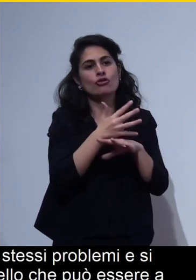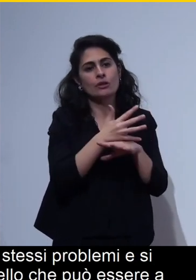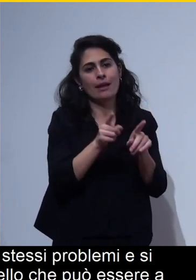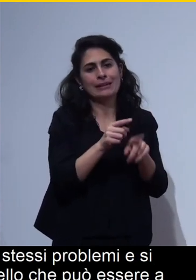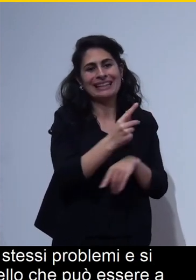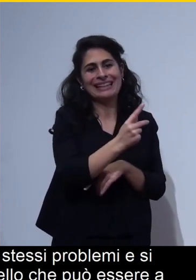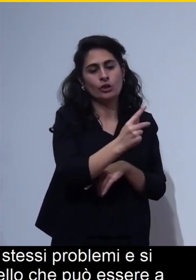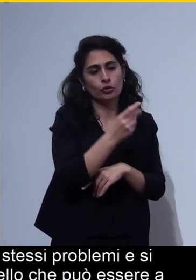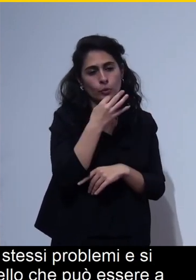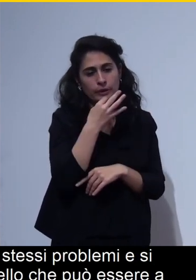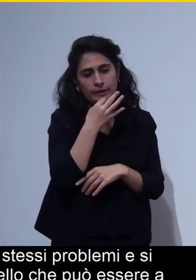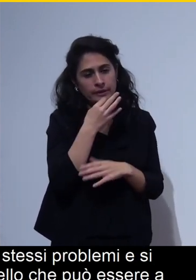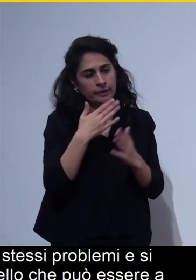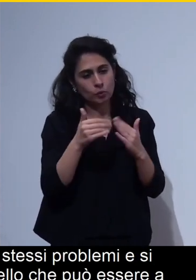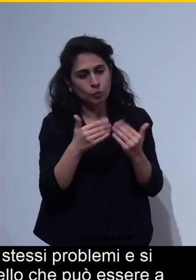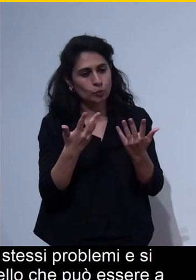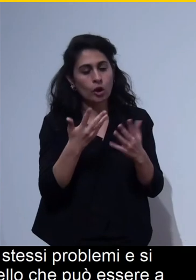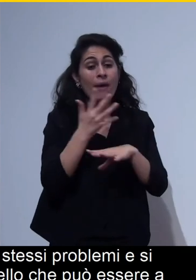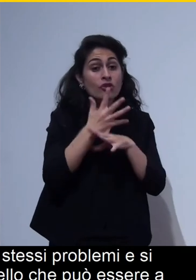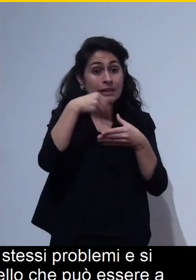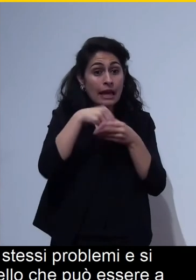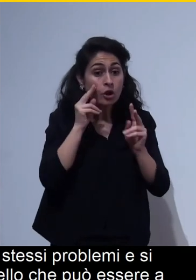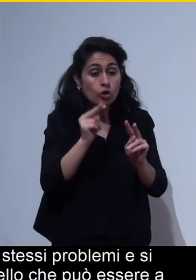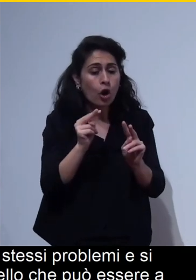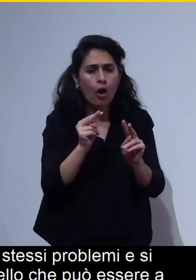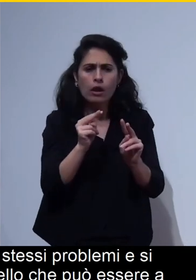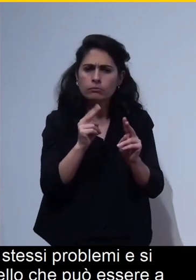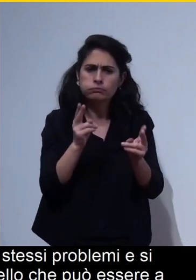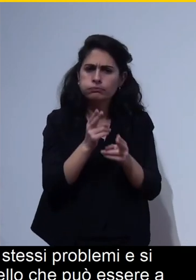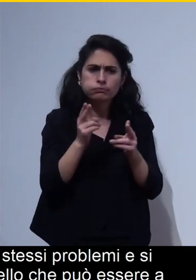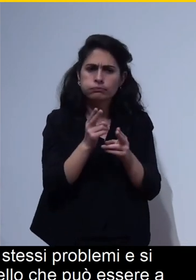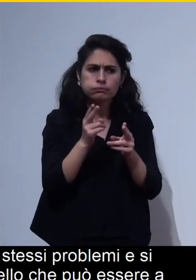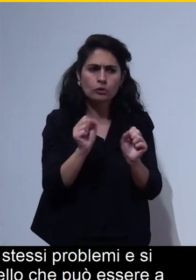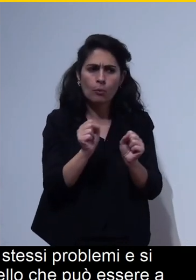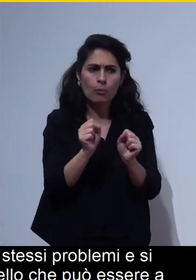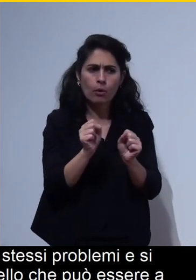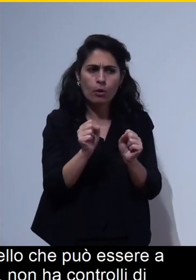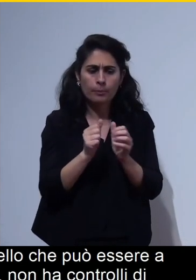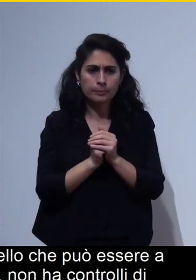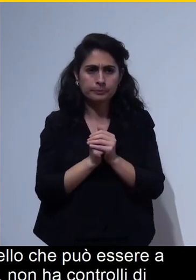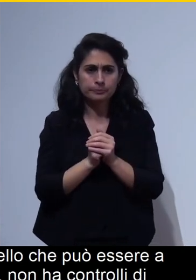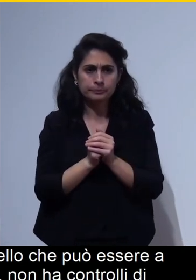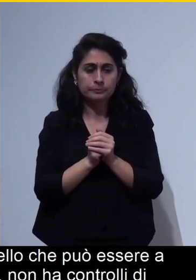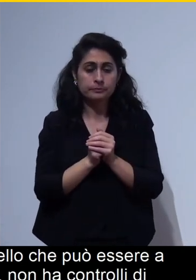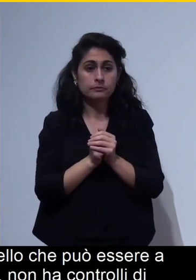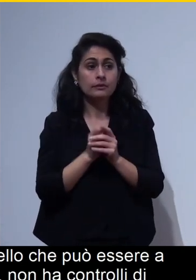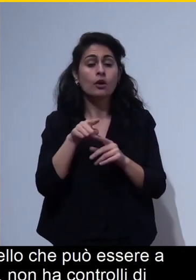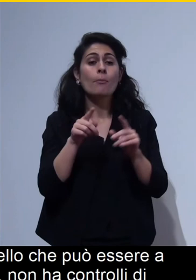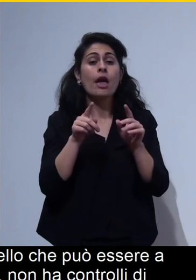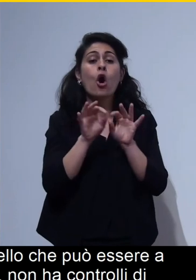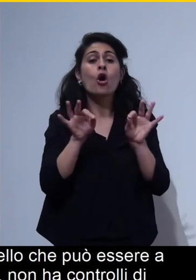non ha controlli di accessibilità interni alla suite e non si può impostare l'ordine di lettura